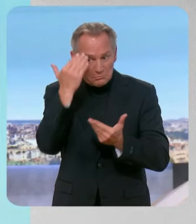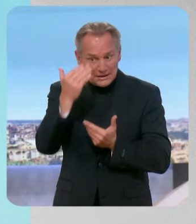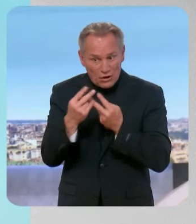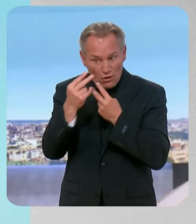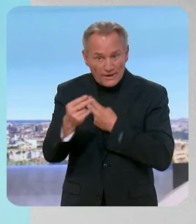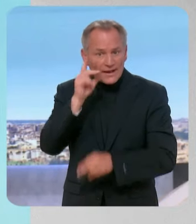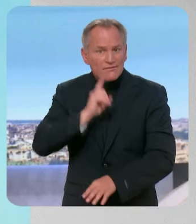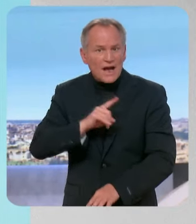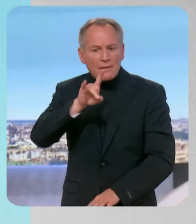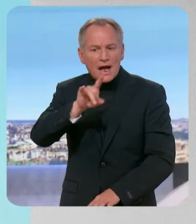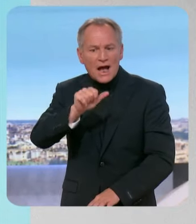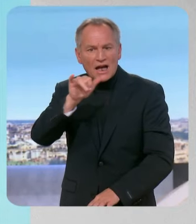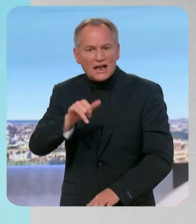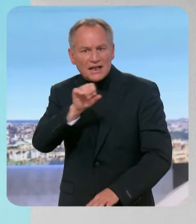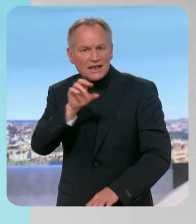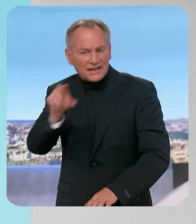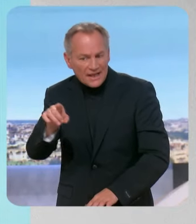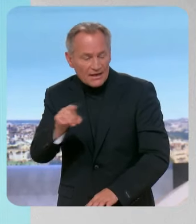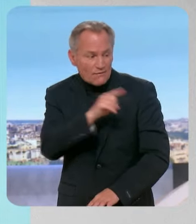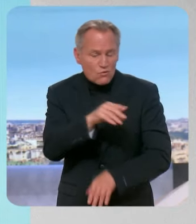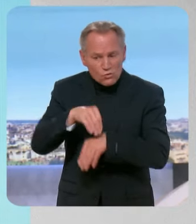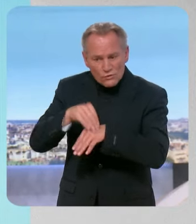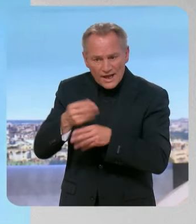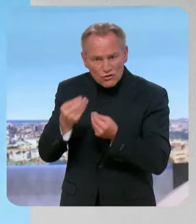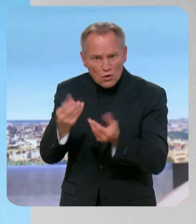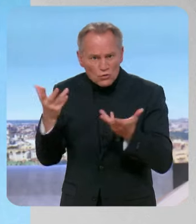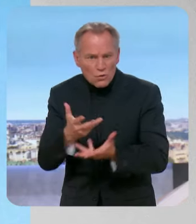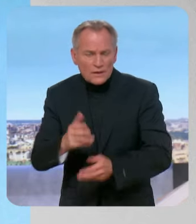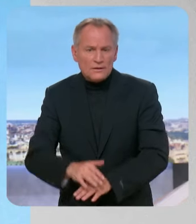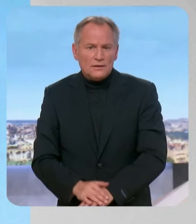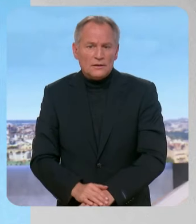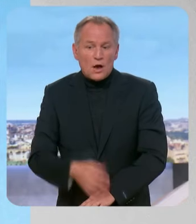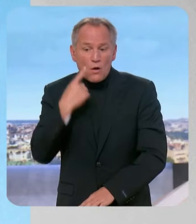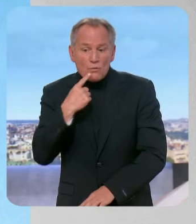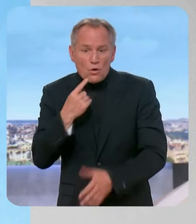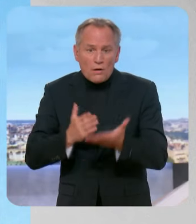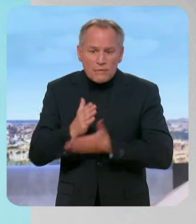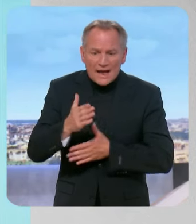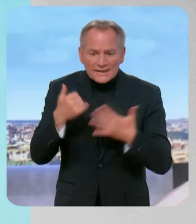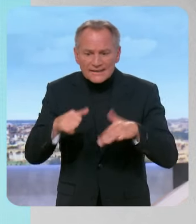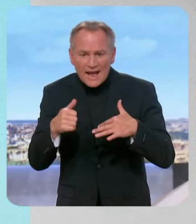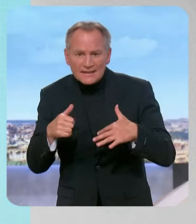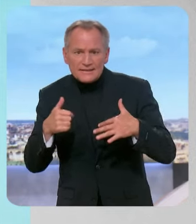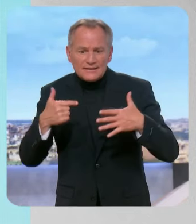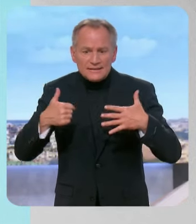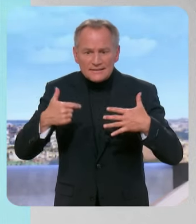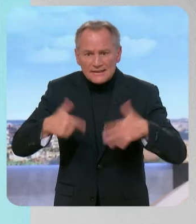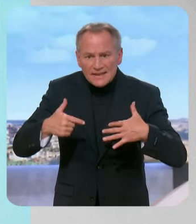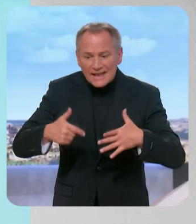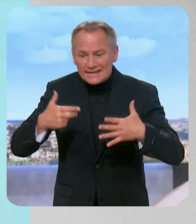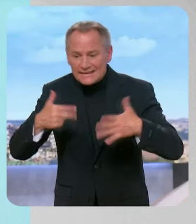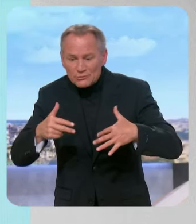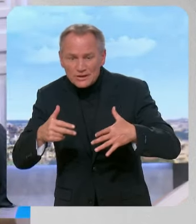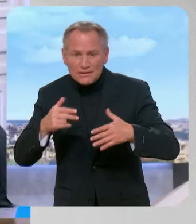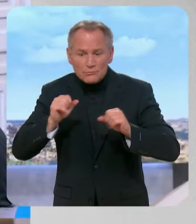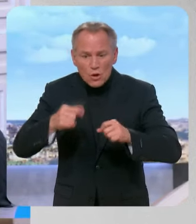en face-à-face avec Jordan Bardella. Qu'est-ce qui manque aujourd'hui pour passer de 16, 17 selon les opinions, ou 18 parfois, à